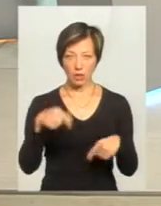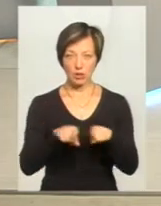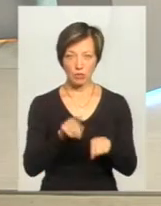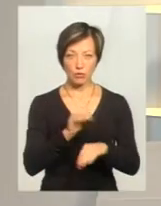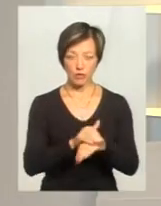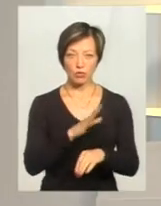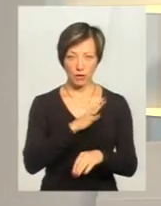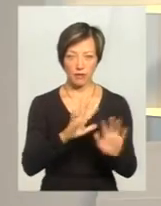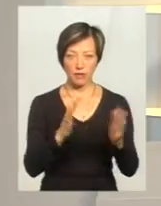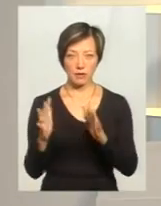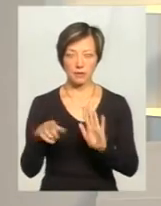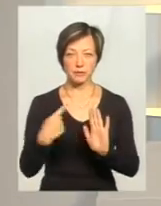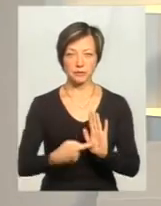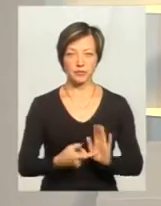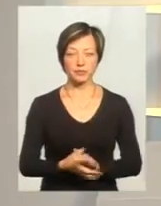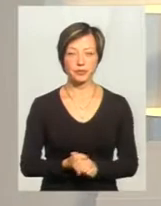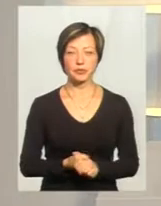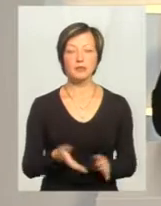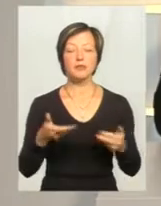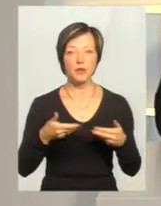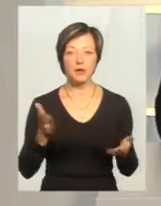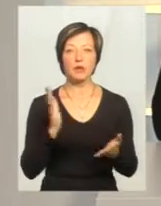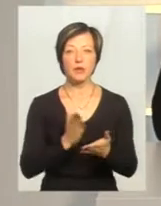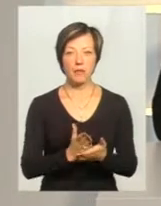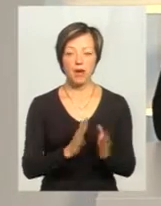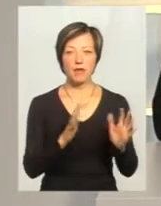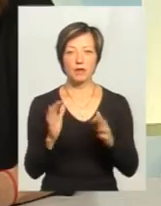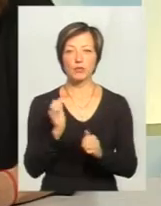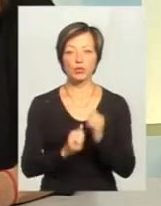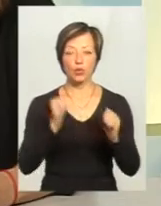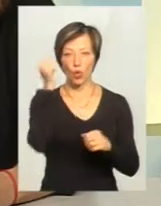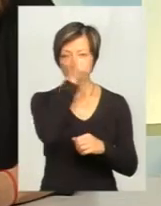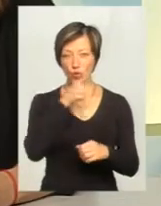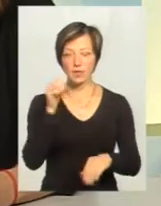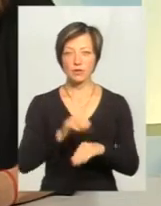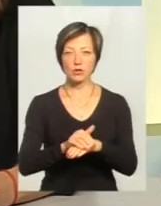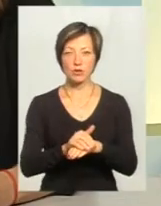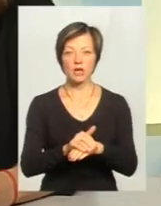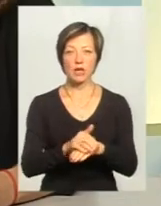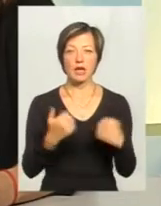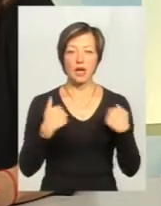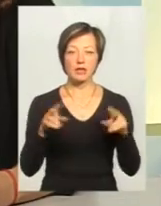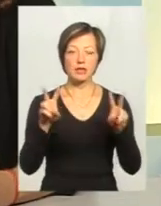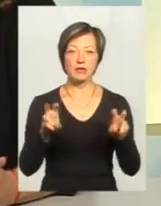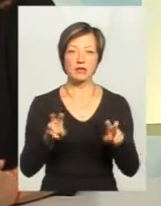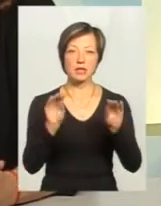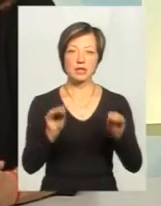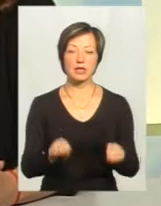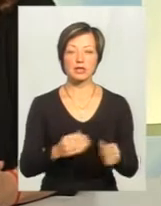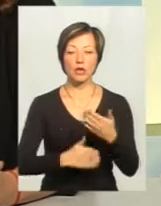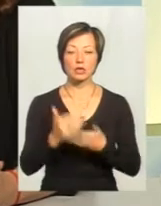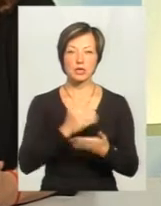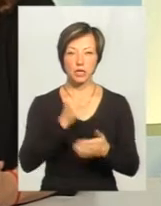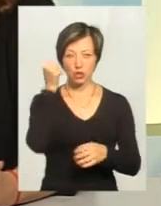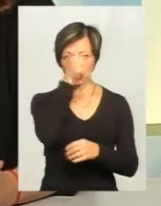фіксувалися, були такі випадки? Ми мали випадки майже щороку зафіксовані, я назву статистику, за останніх